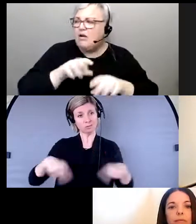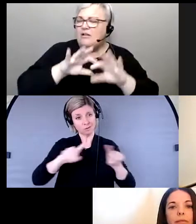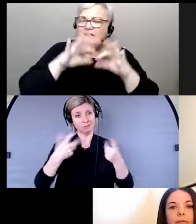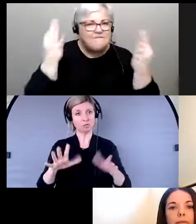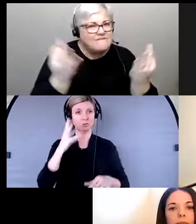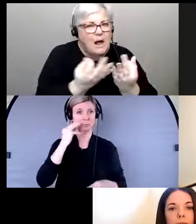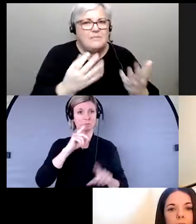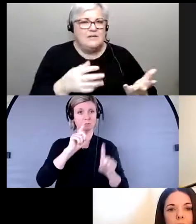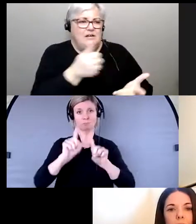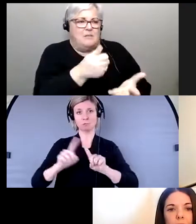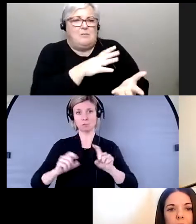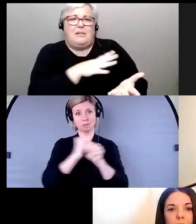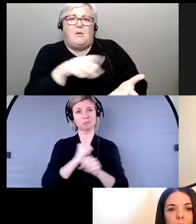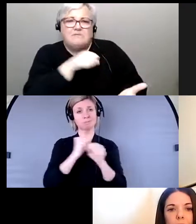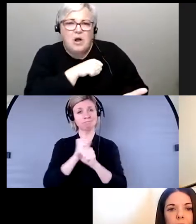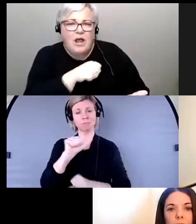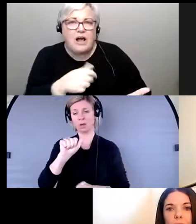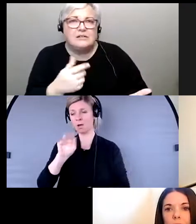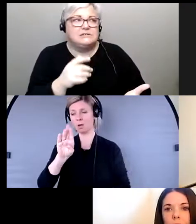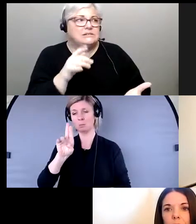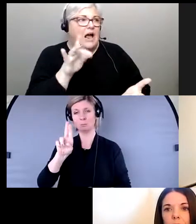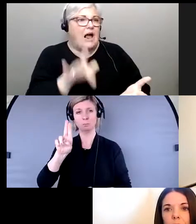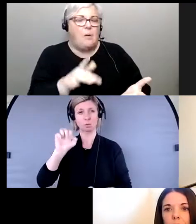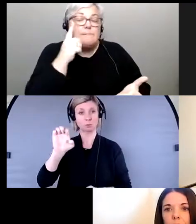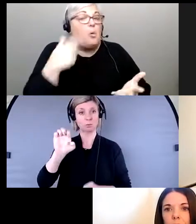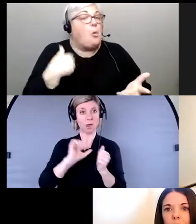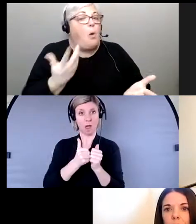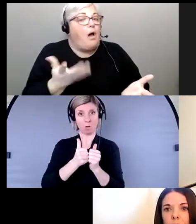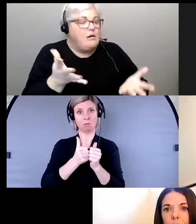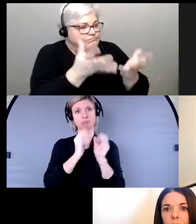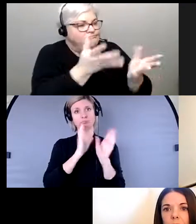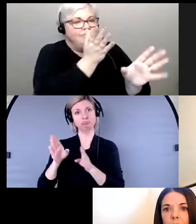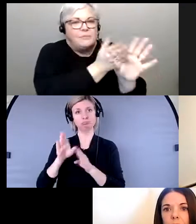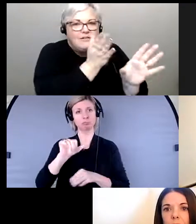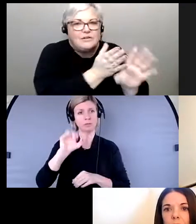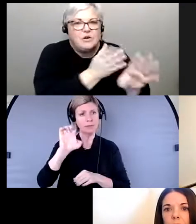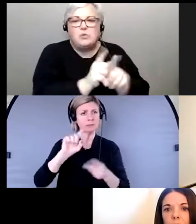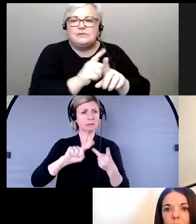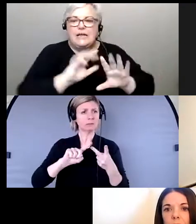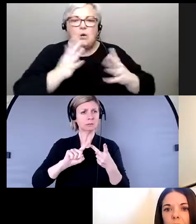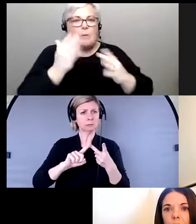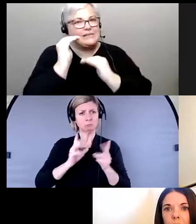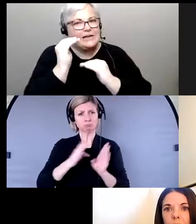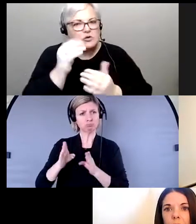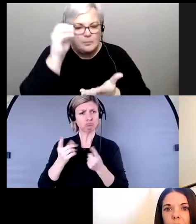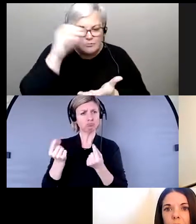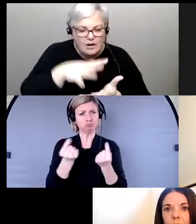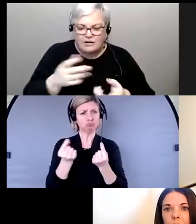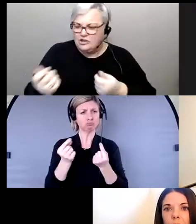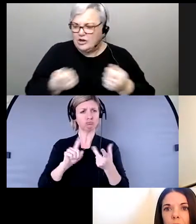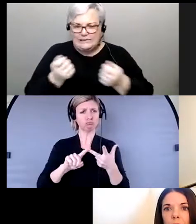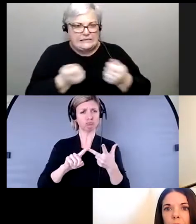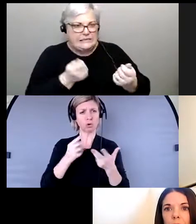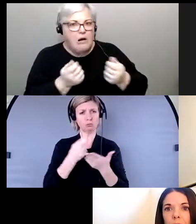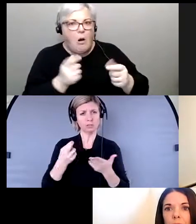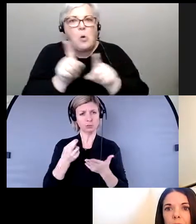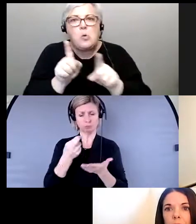de violences avec du soutien psychologique, de la planification en matière de sécurité, de la gestion de cas et